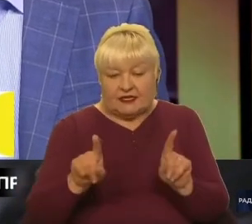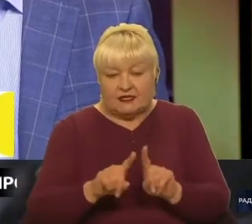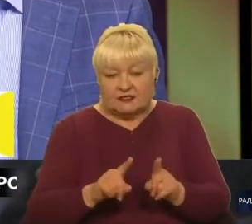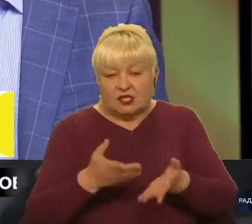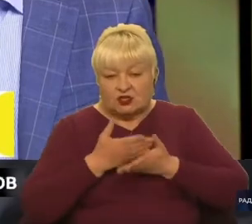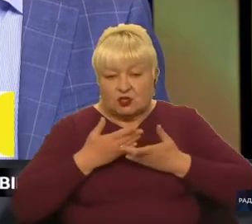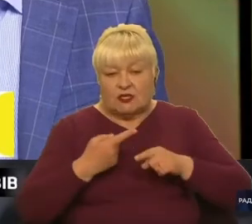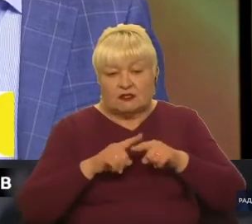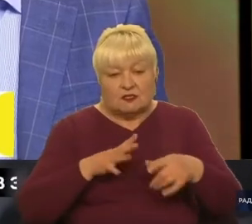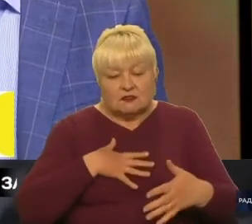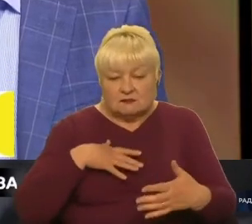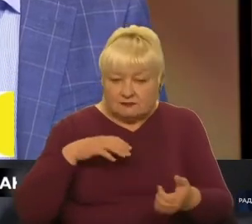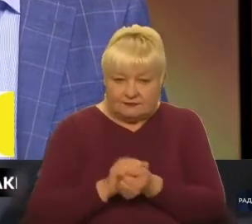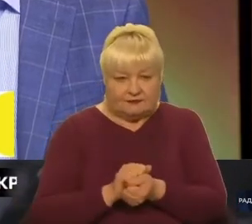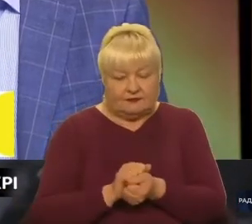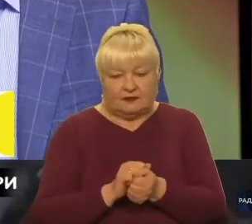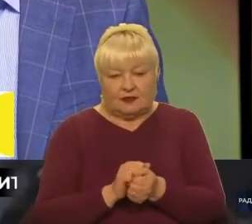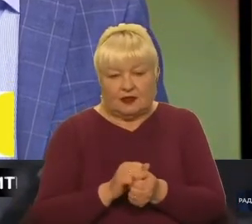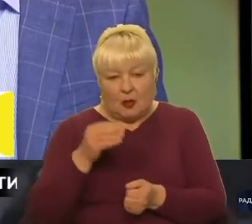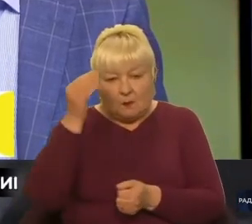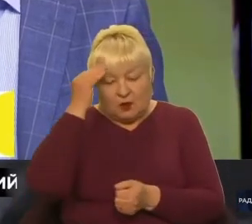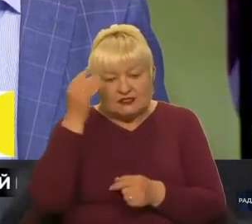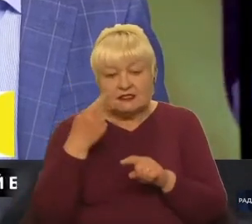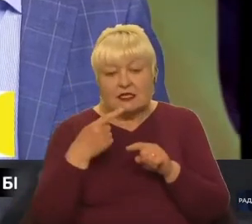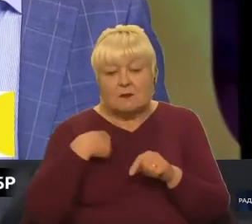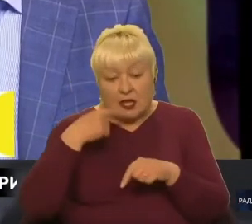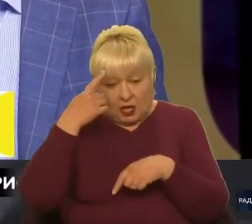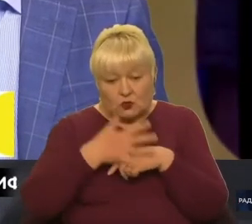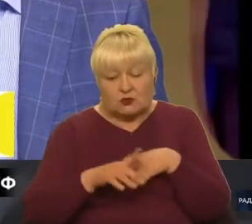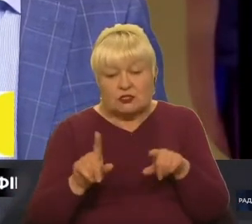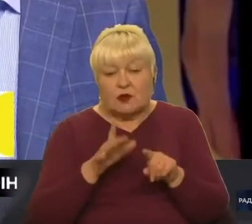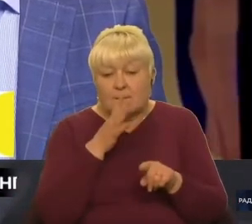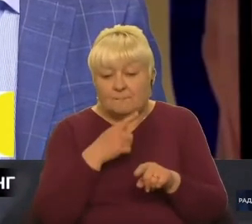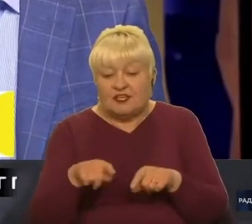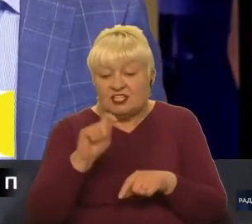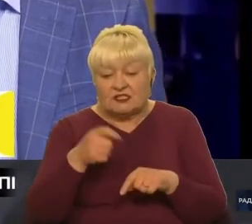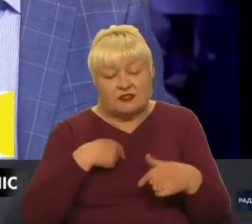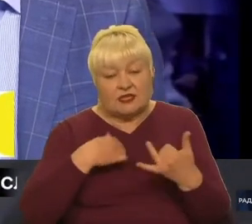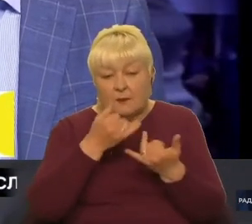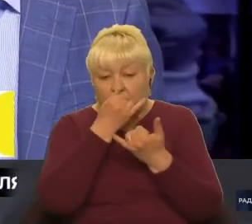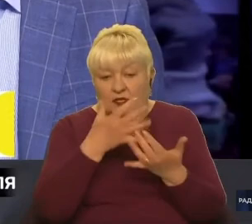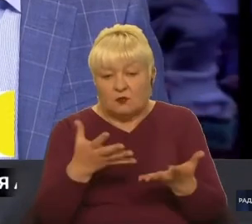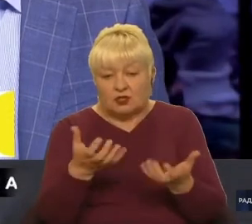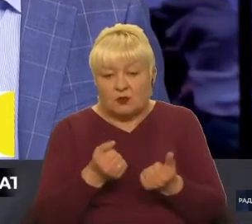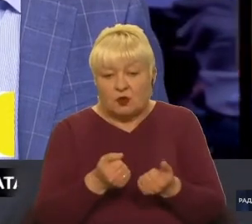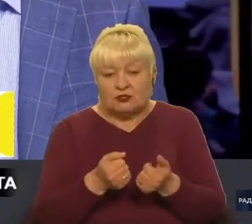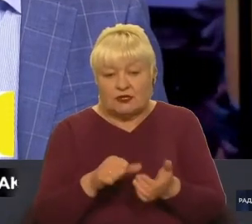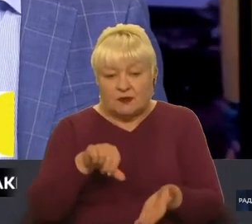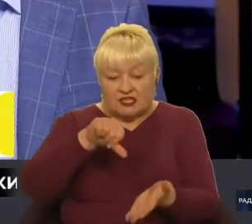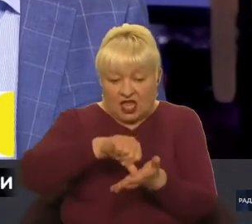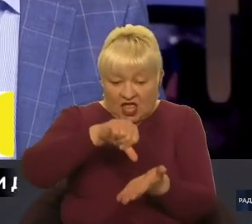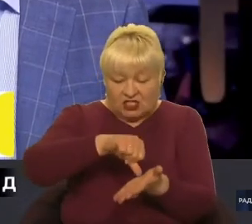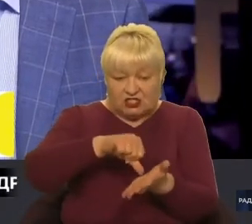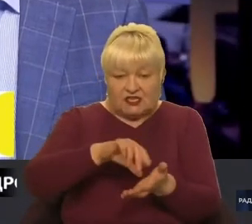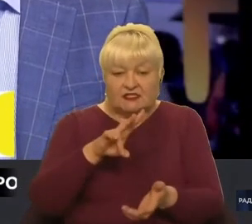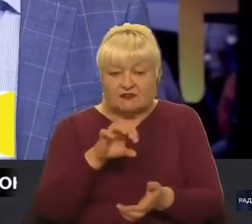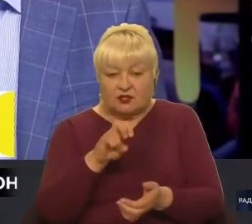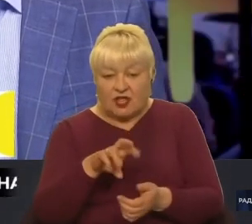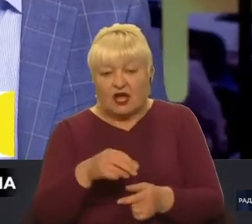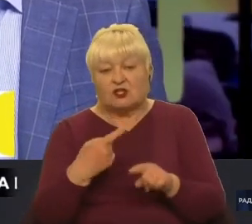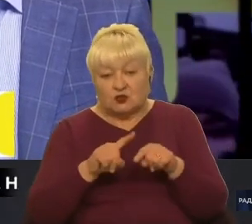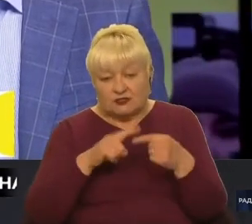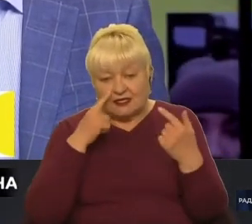принципова позиція, що ми розуміємо, під час війни ми не зможемо отримати членство НАТО, це очевидно для всіх, але